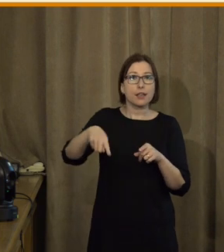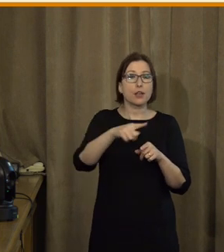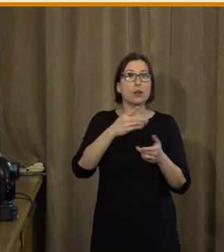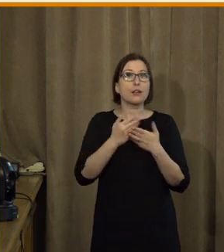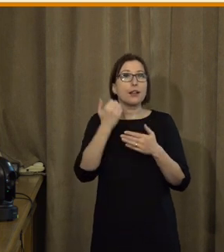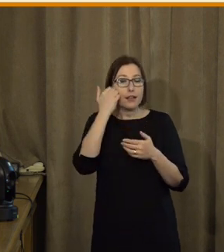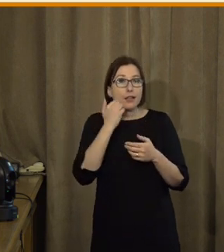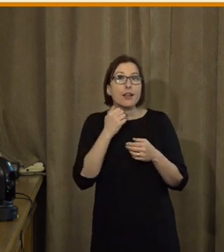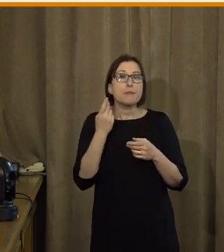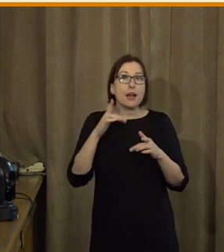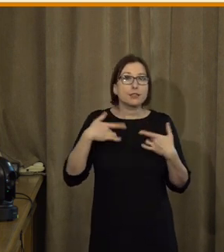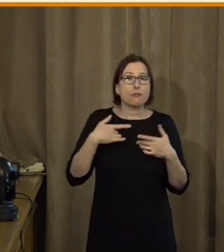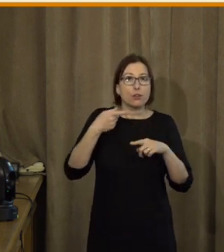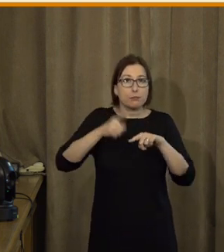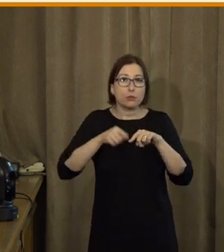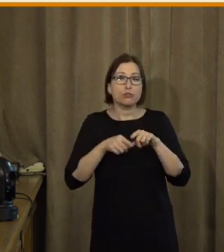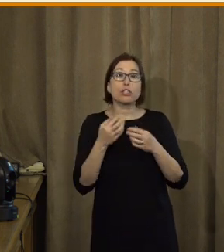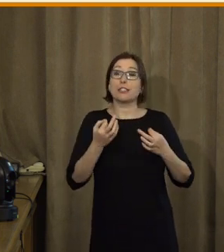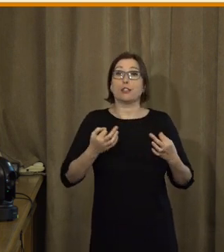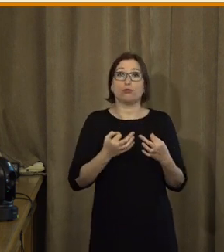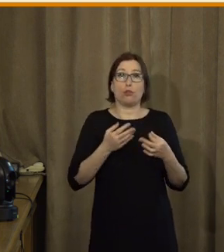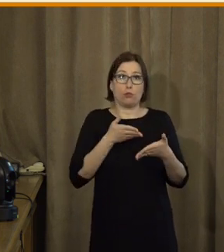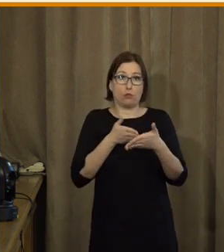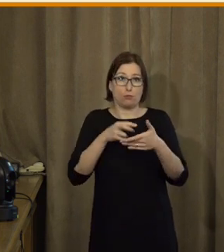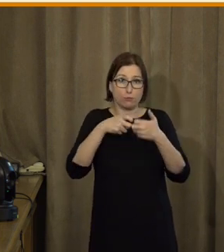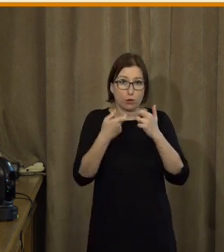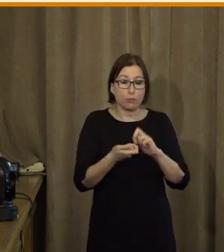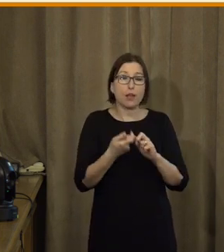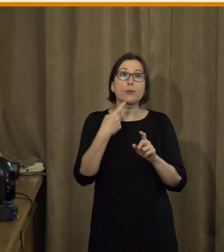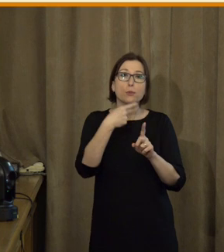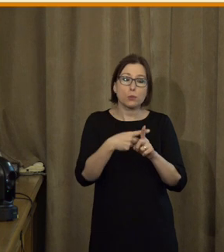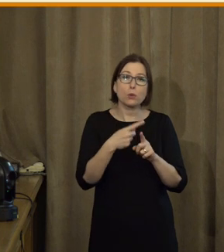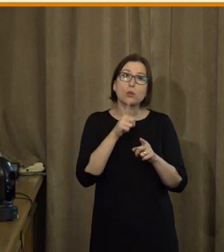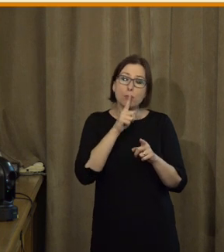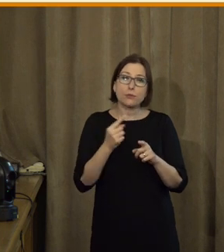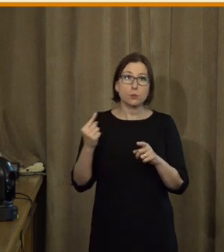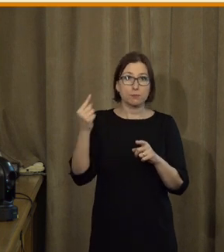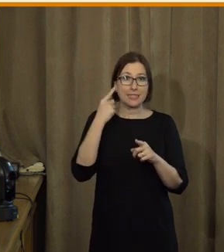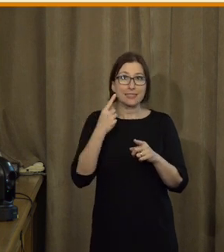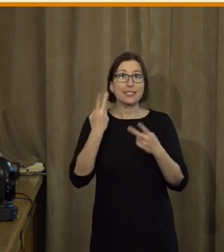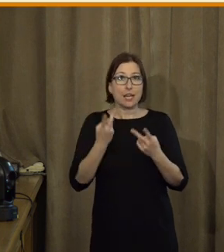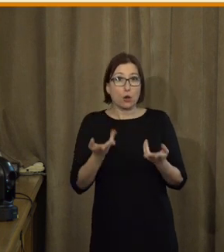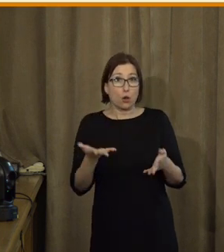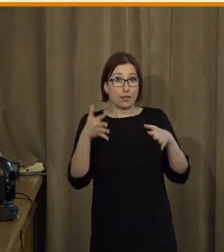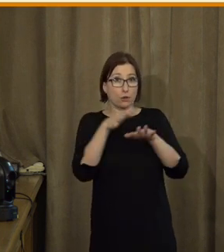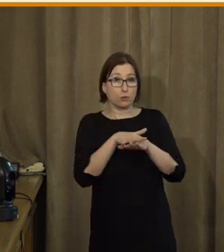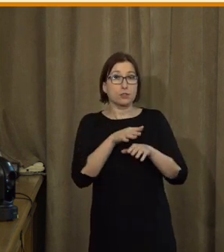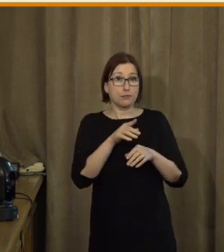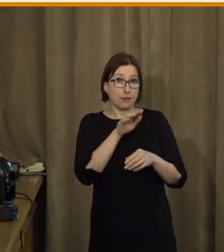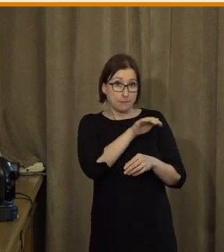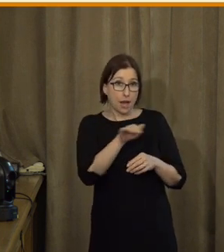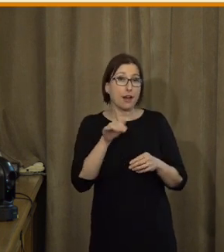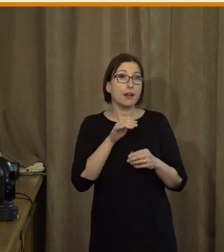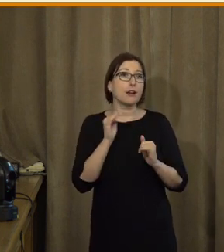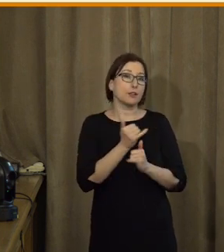zvýhodněným, která data chybí. Abychom se mohli podívat, zda je zaještěna právě ta inkluzivnost těchto služeb.